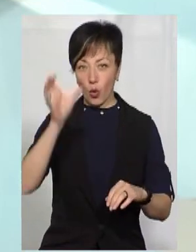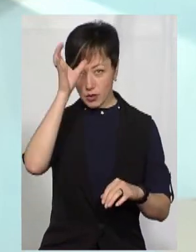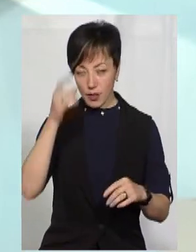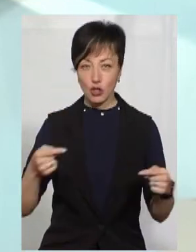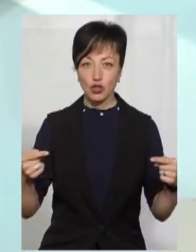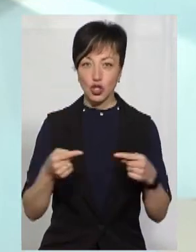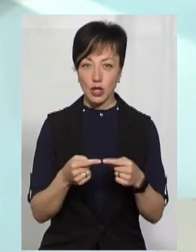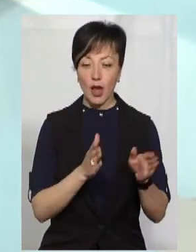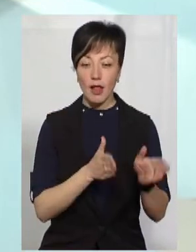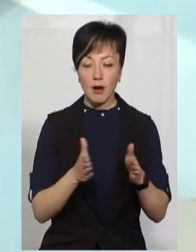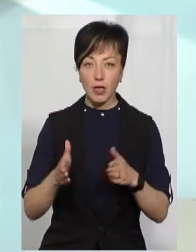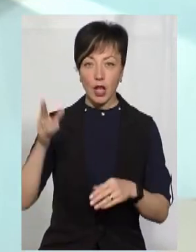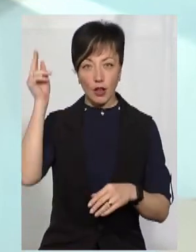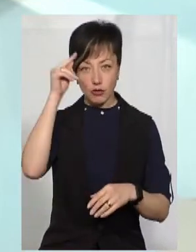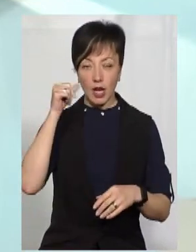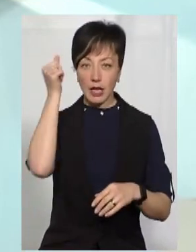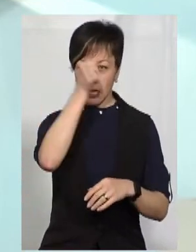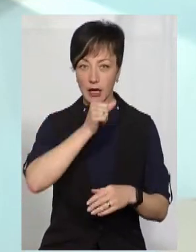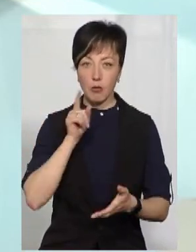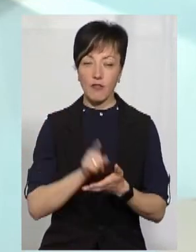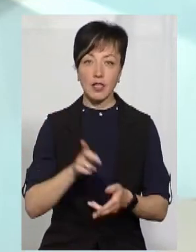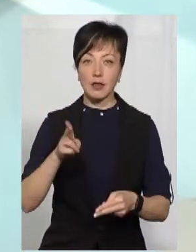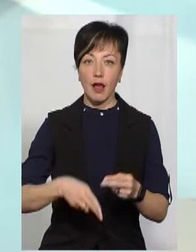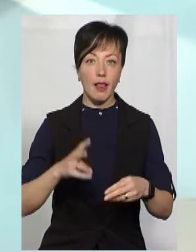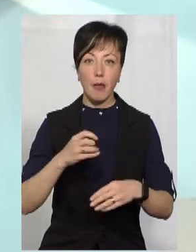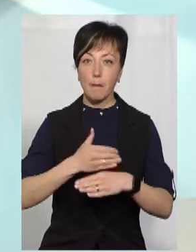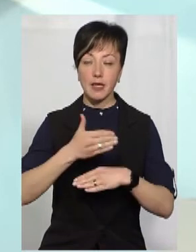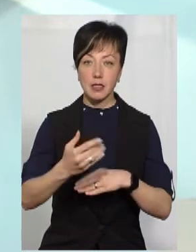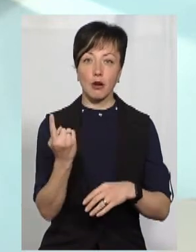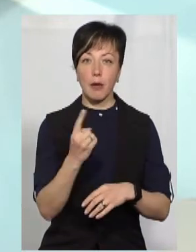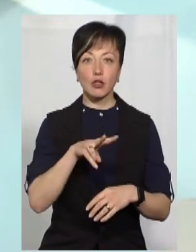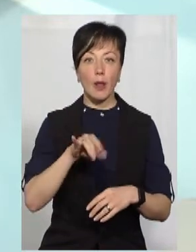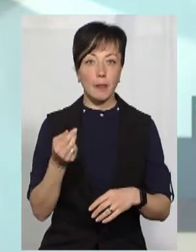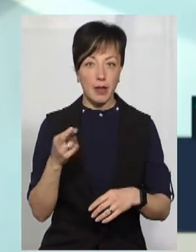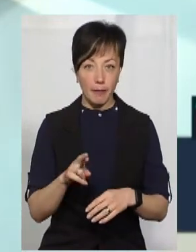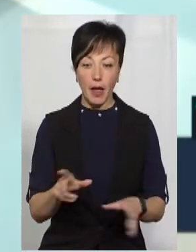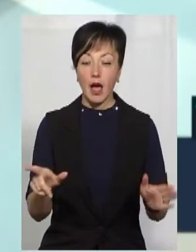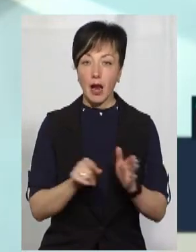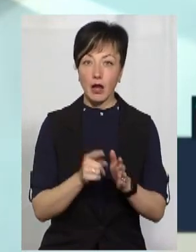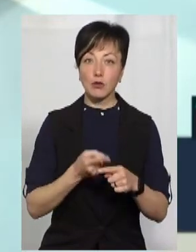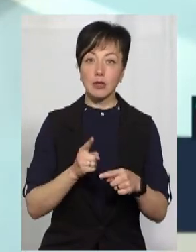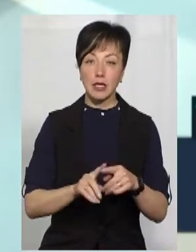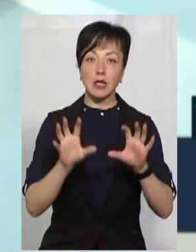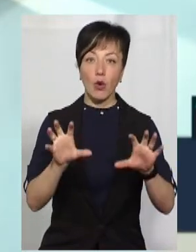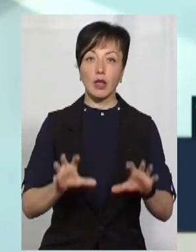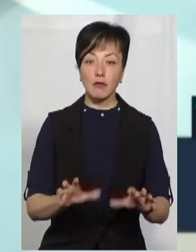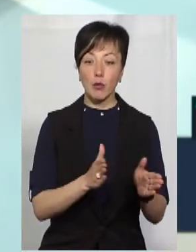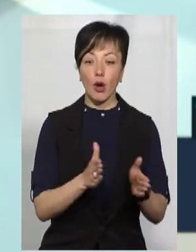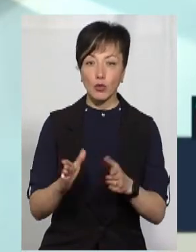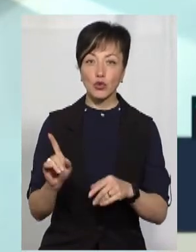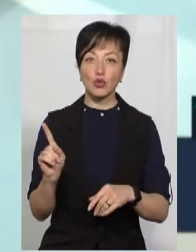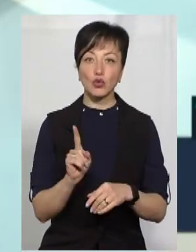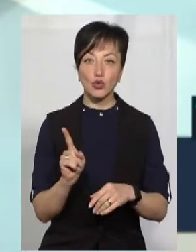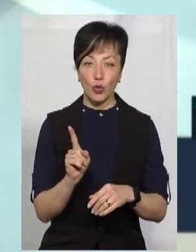чітко регламентує, що навчальний рік у школі повинен завершитися не пізніше, як 1 липня. Разом з тим, законодавство регламентує, що